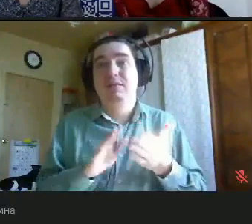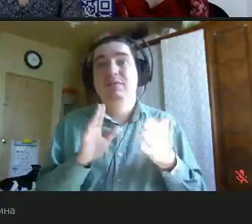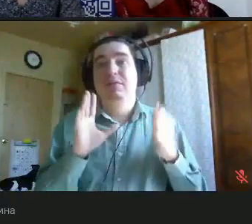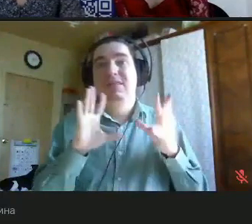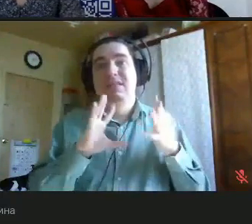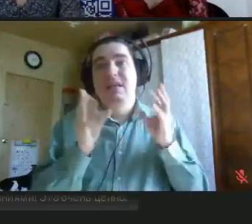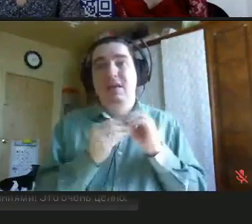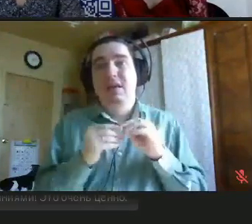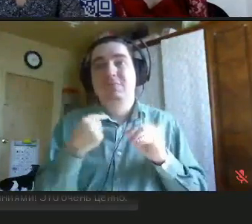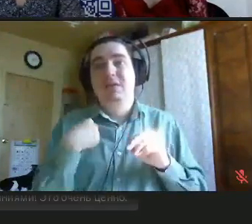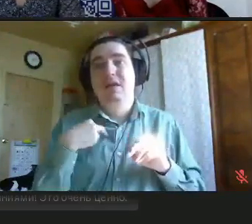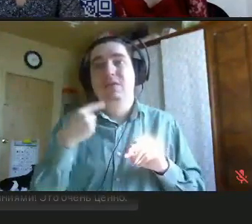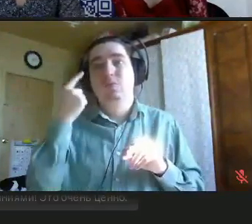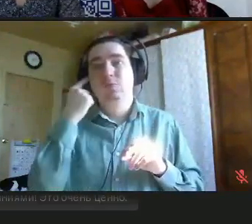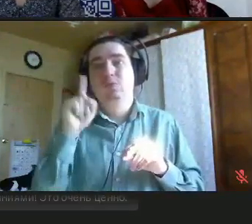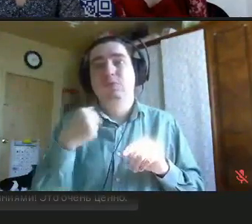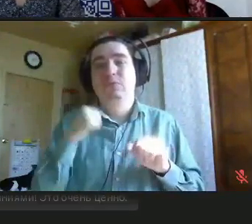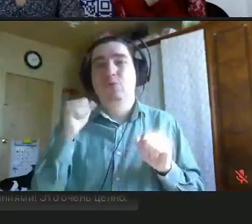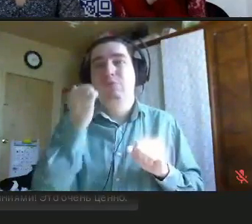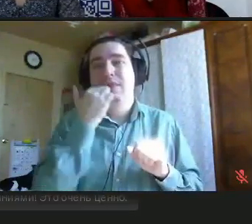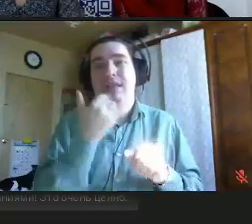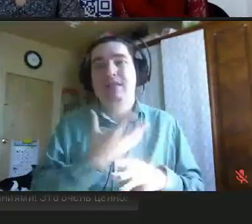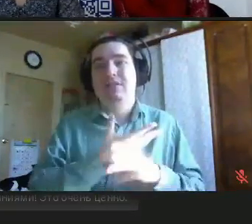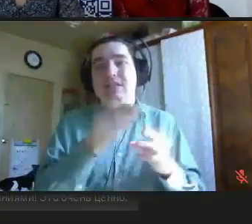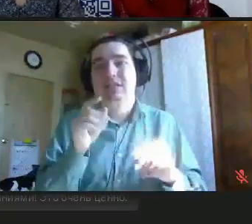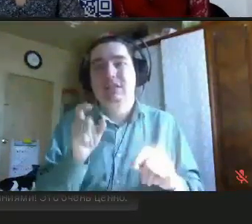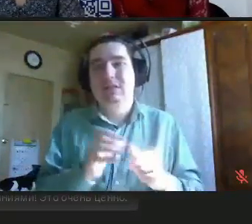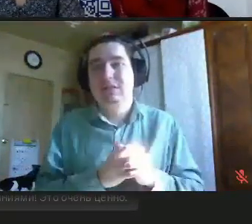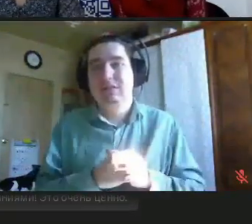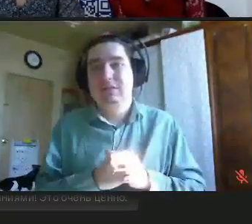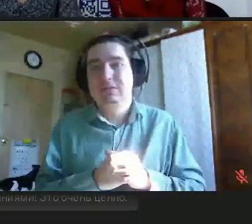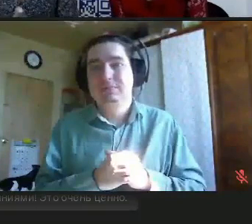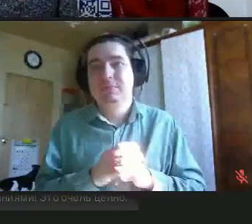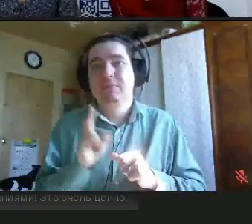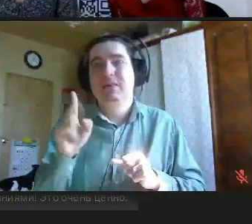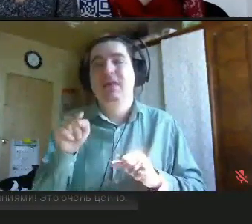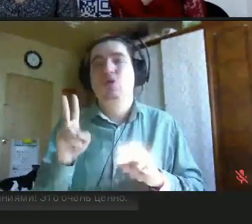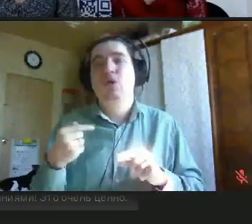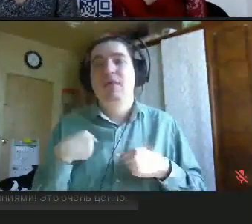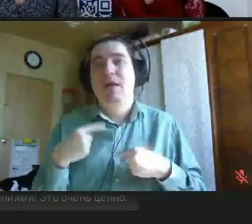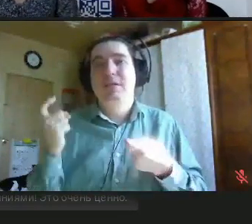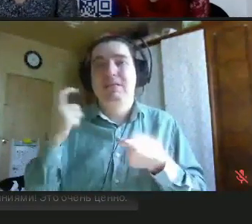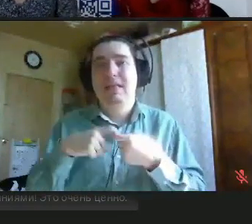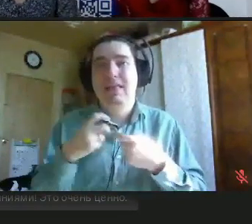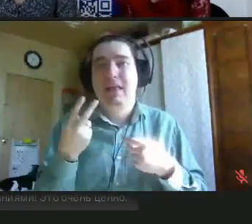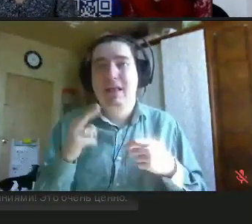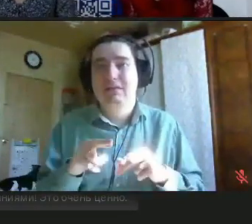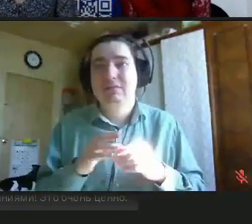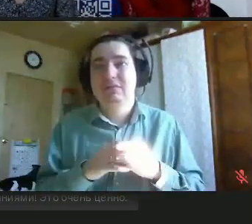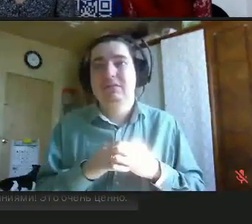В целом, я думаю, что мы можем поблагодарить всех, кто к нам присоединился. Да, мы